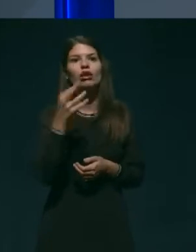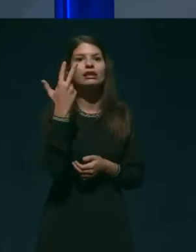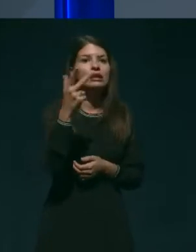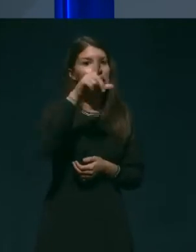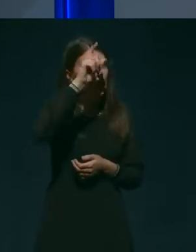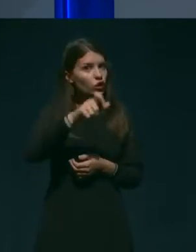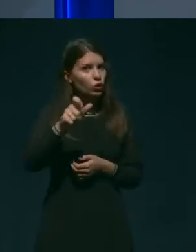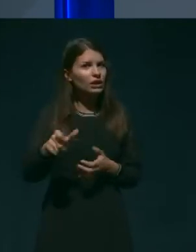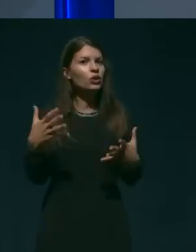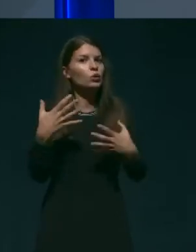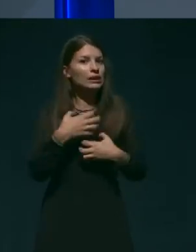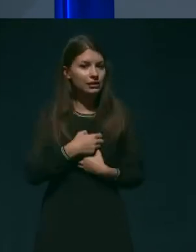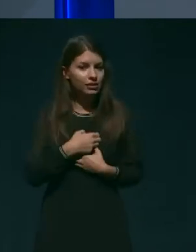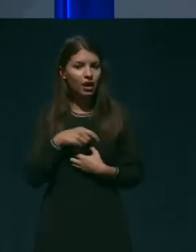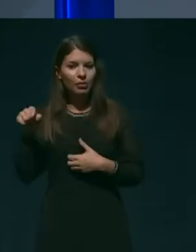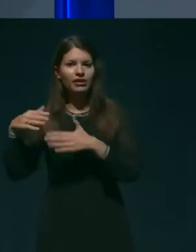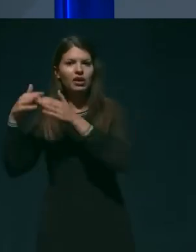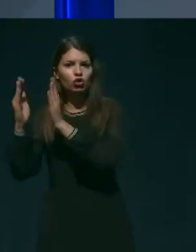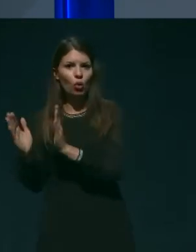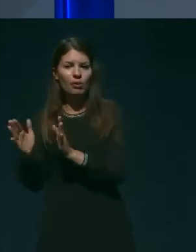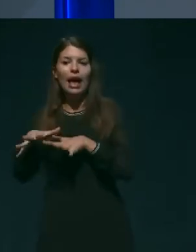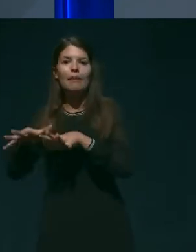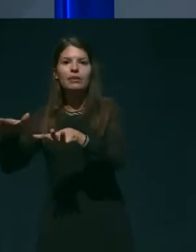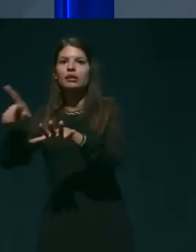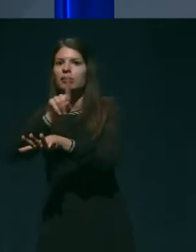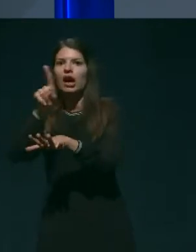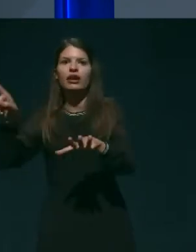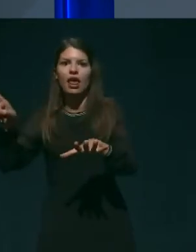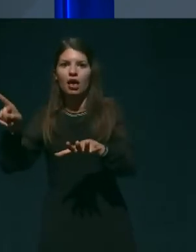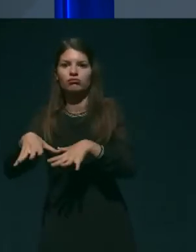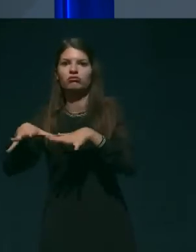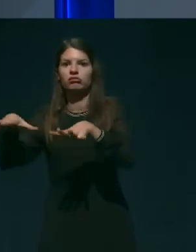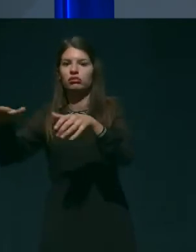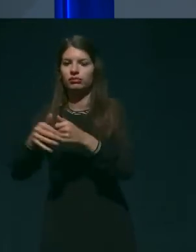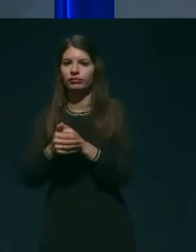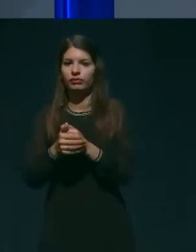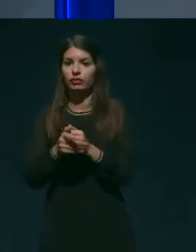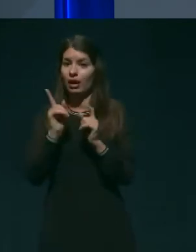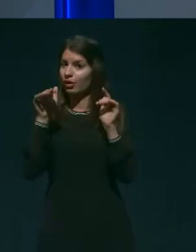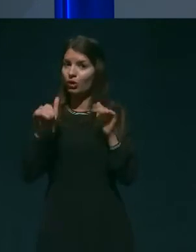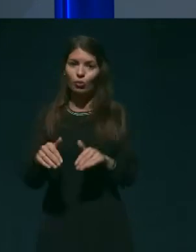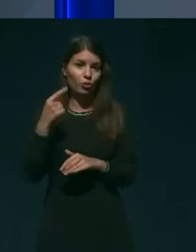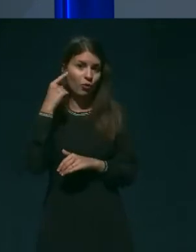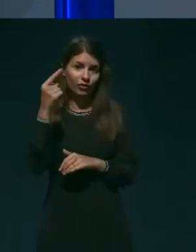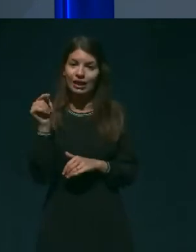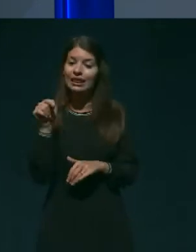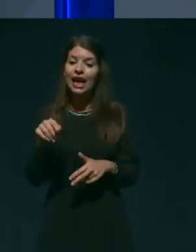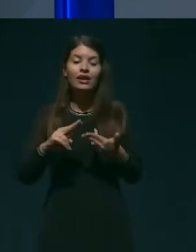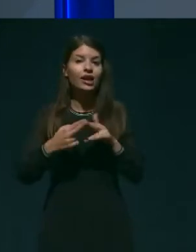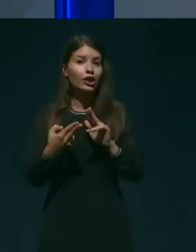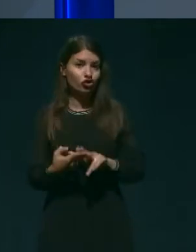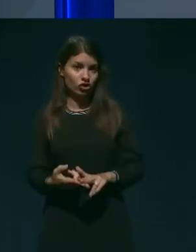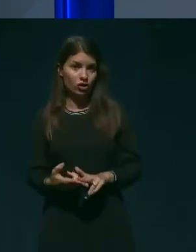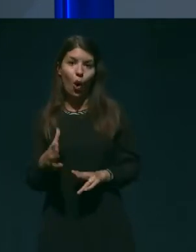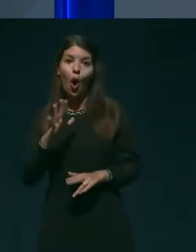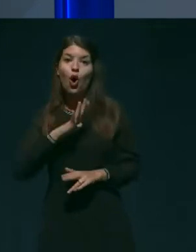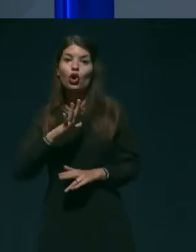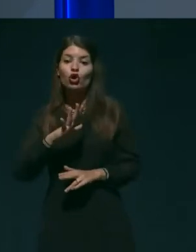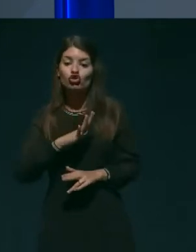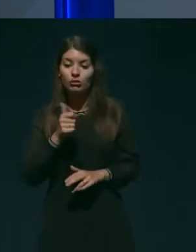tak, da se epidemija ne širi, ampak vendar vedeti moramo, da na ta način pač ogrozimo teh nekaj